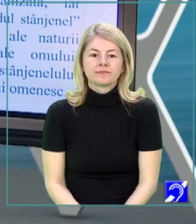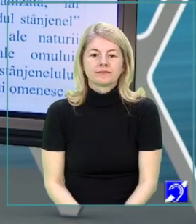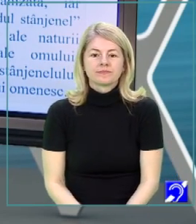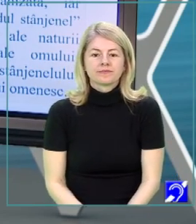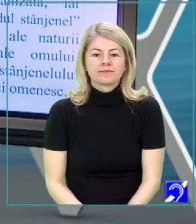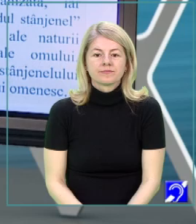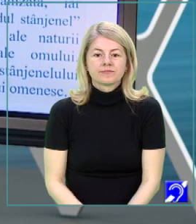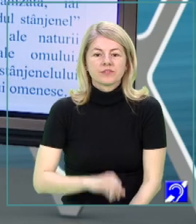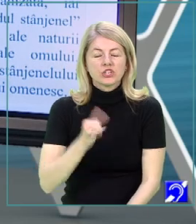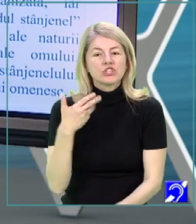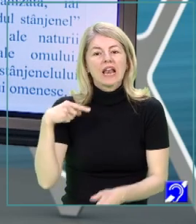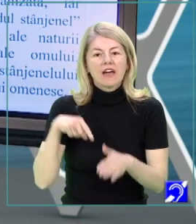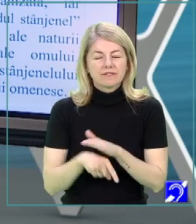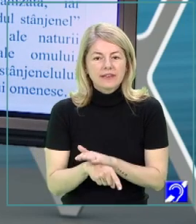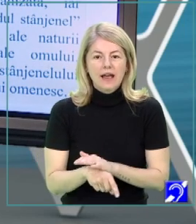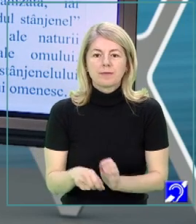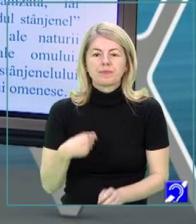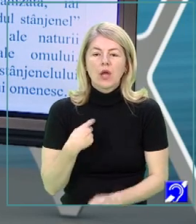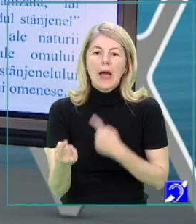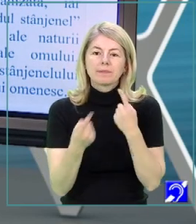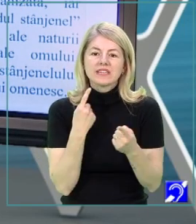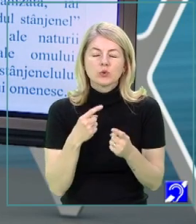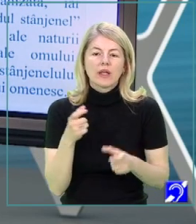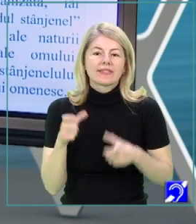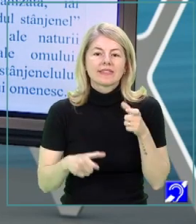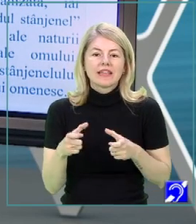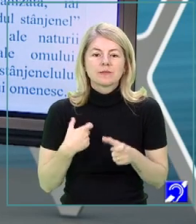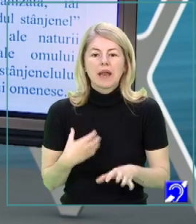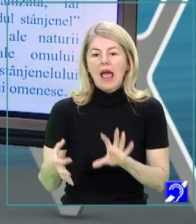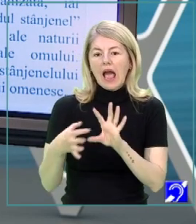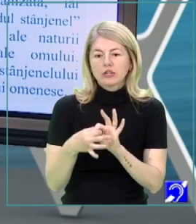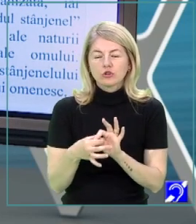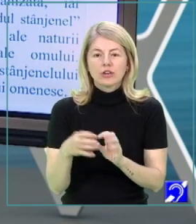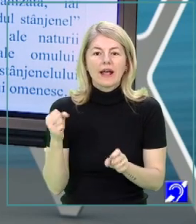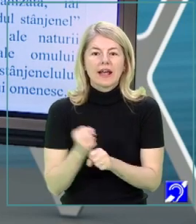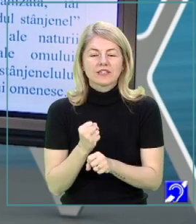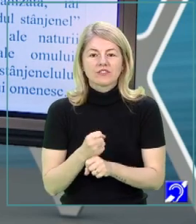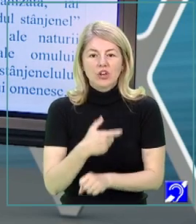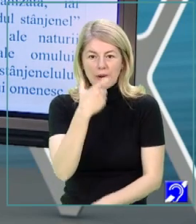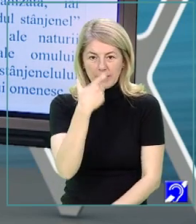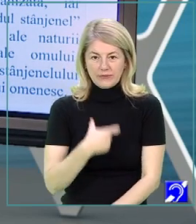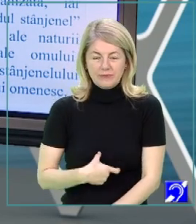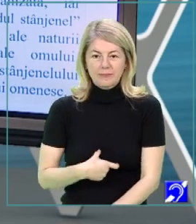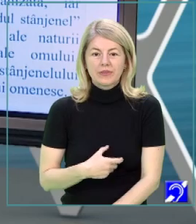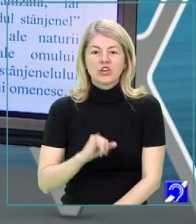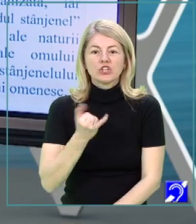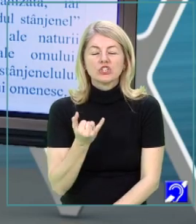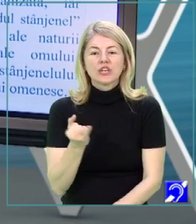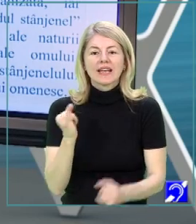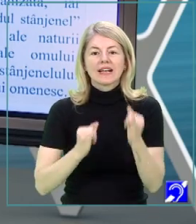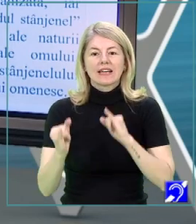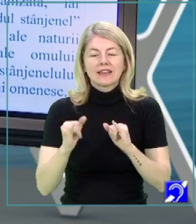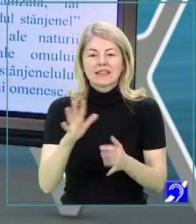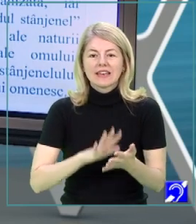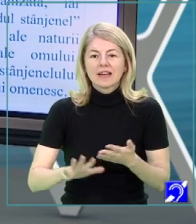visezi. Și, în final, bineînțeles, am discutat despre asocierea care se creează între existența umană